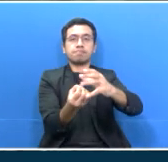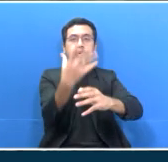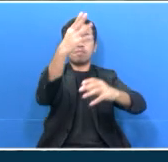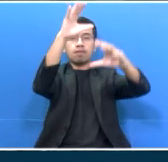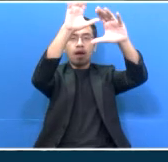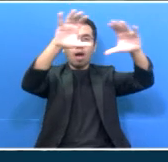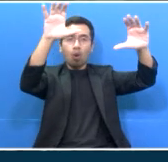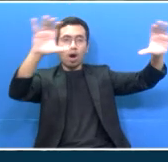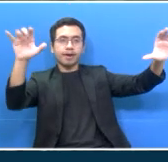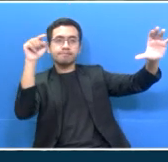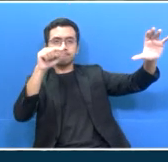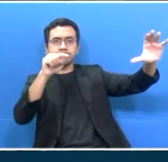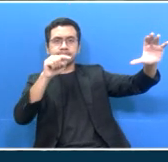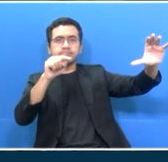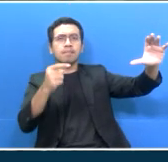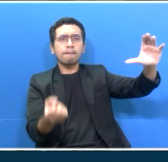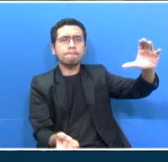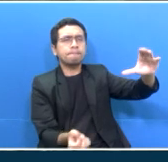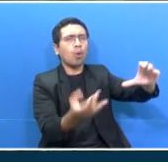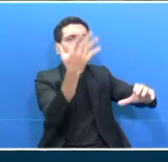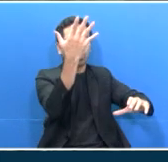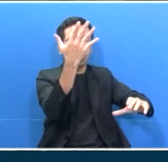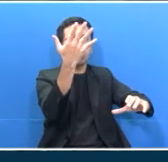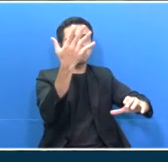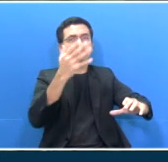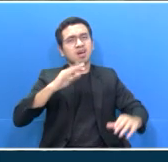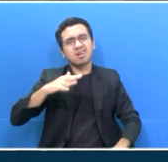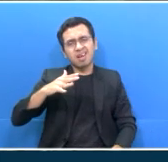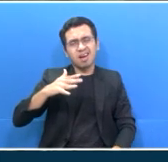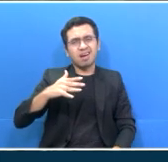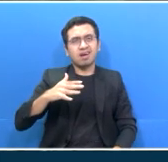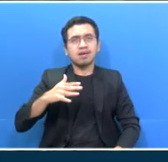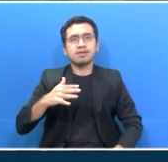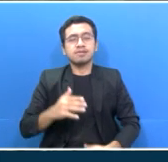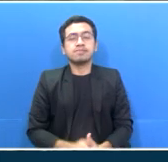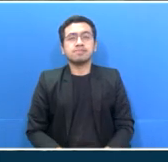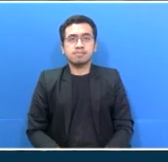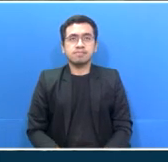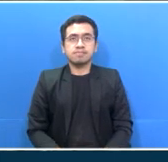terjadi itu adalah sejauh untuk jarak